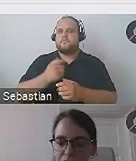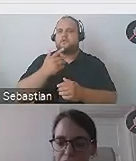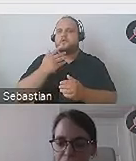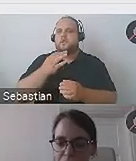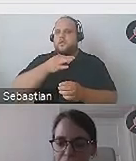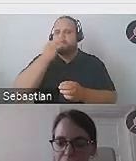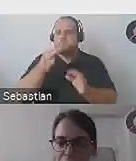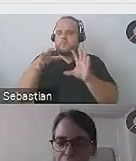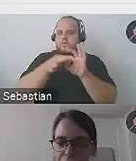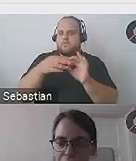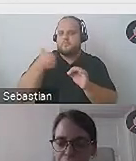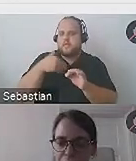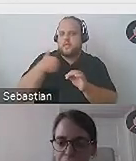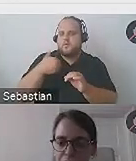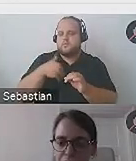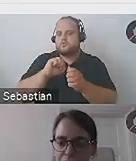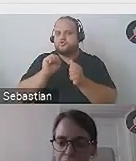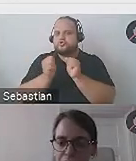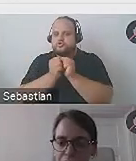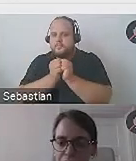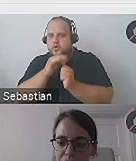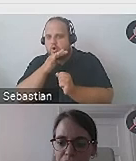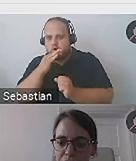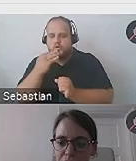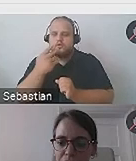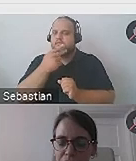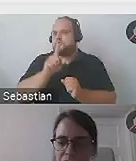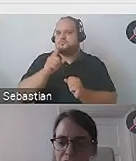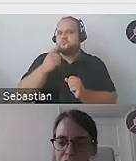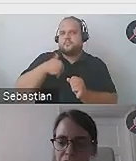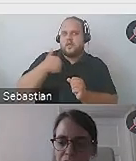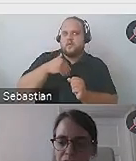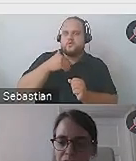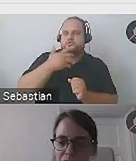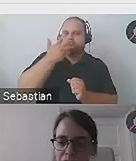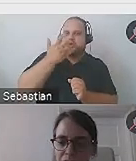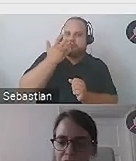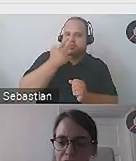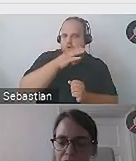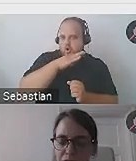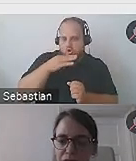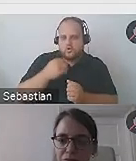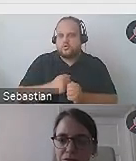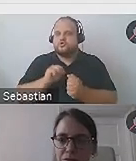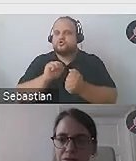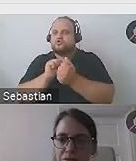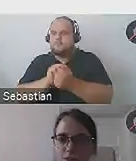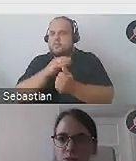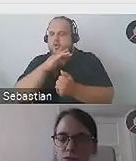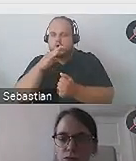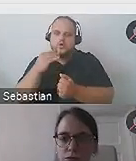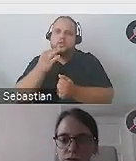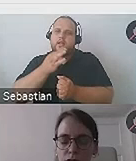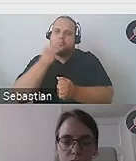połączenie na przykład białego z zimnym kolorem niż białego z ciepłym kolorem. Zwykle zimne kolory dają po prostu